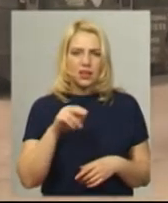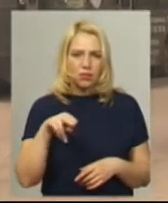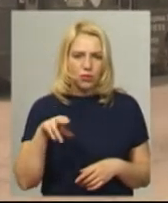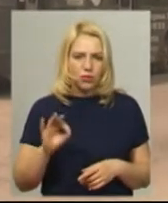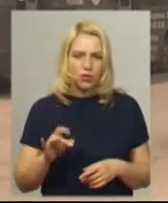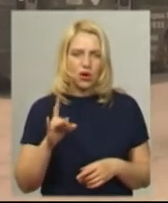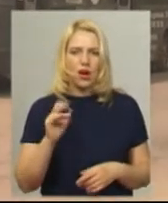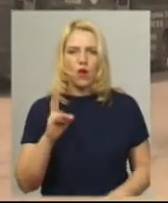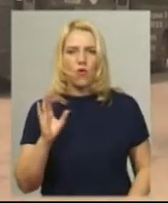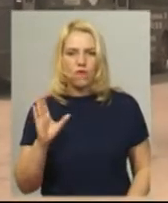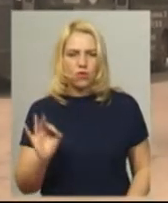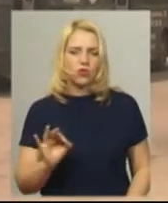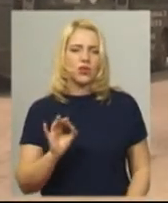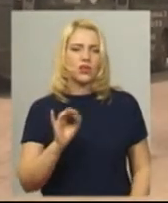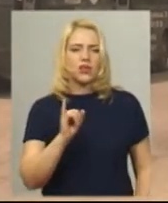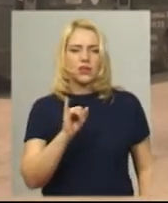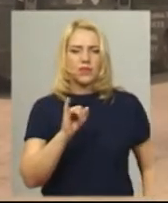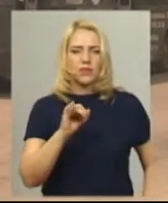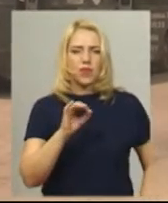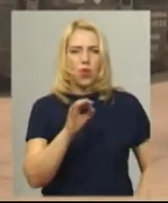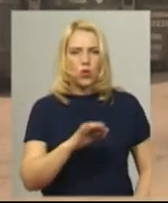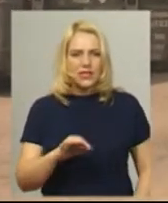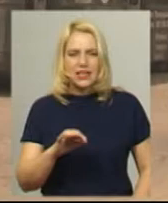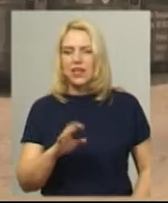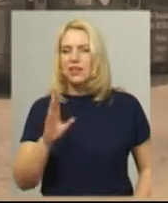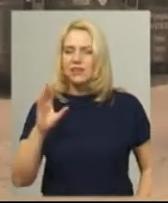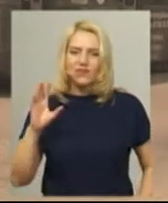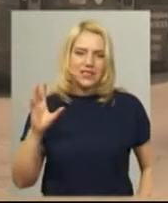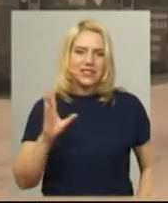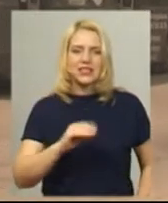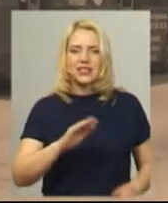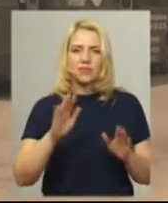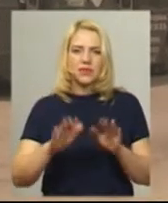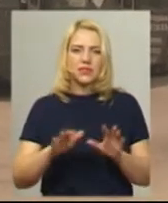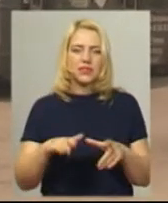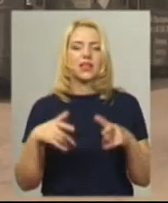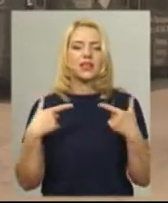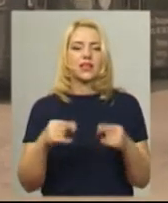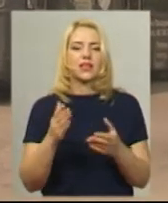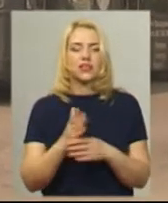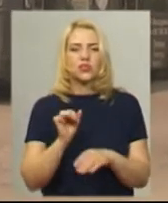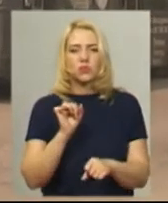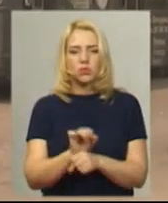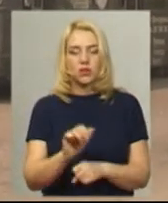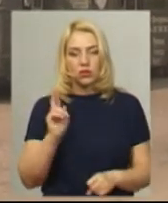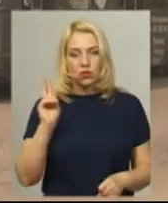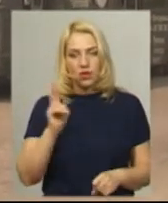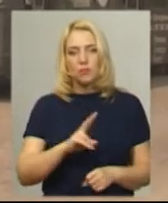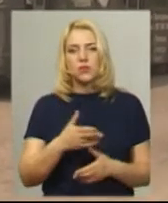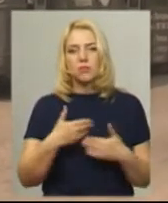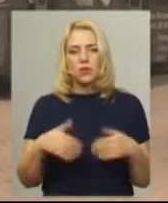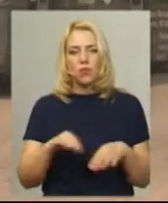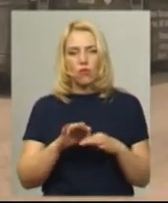ми проводимо їх і на диспетчерському пункті Озерна. Тобто в усіх місцях, де є зупинка тролейбусів, ми